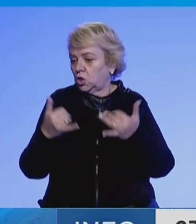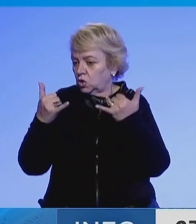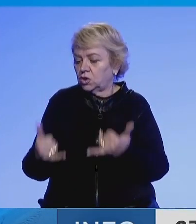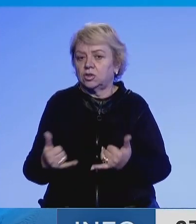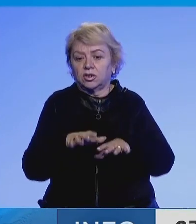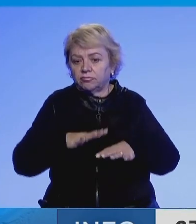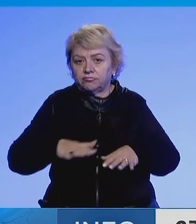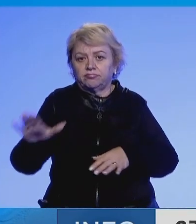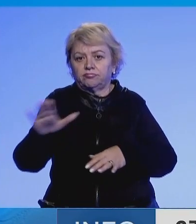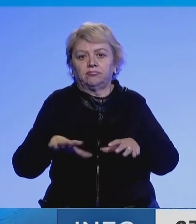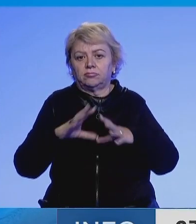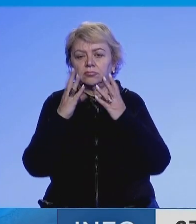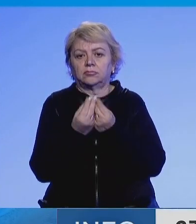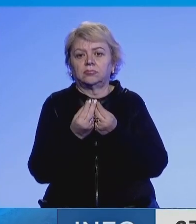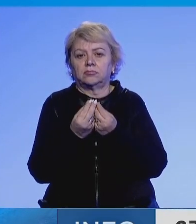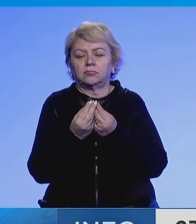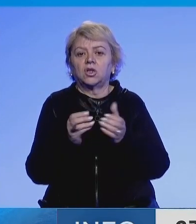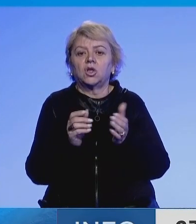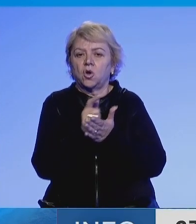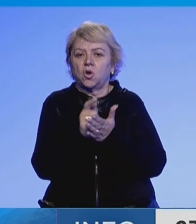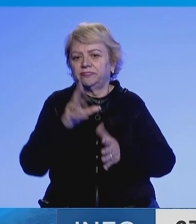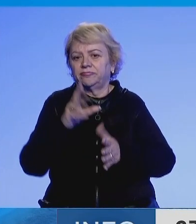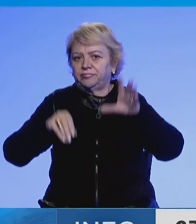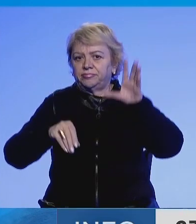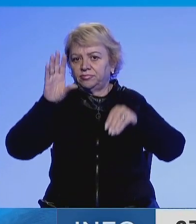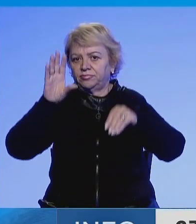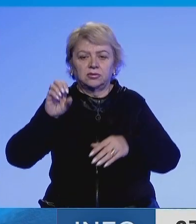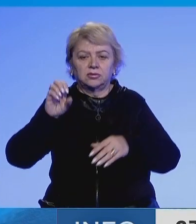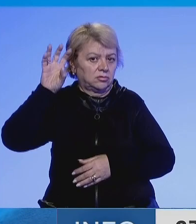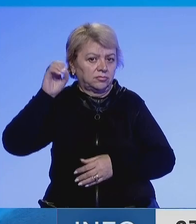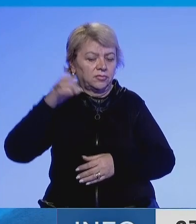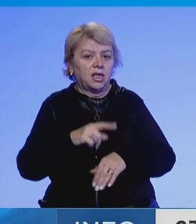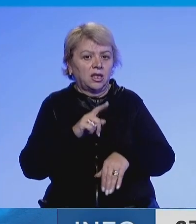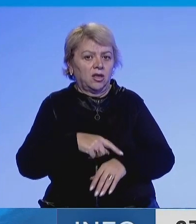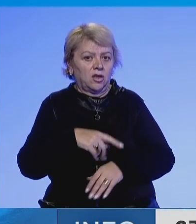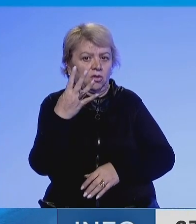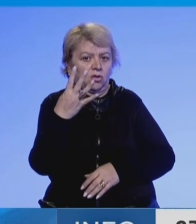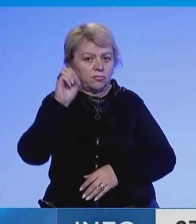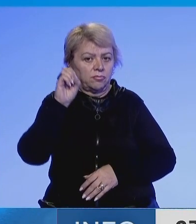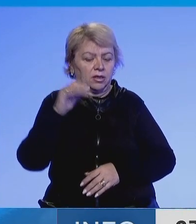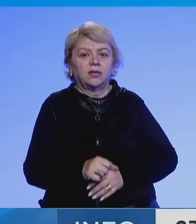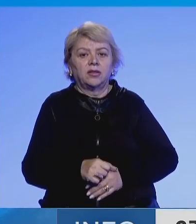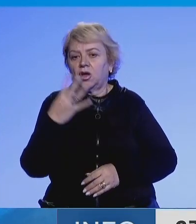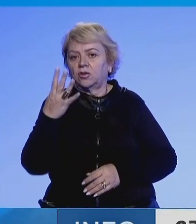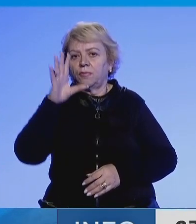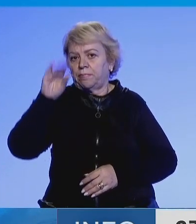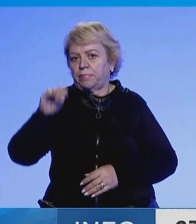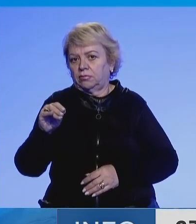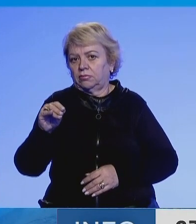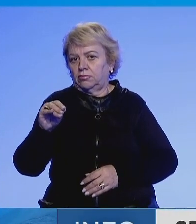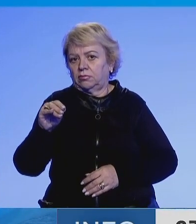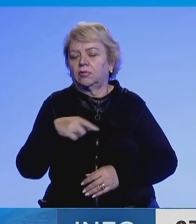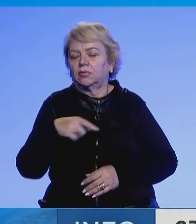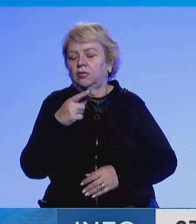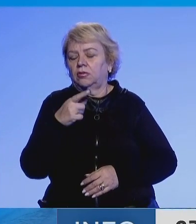në tërë teritorin e vendit do të aplikuan reduktimet të energjis me 4 orë me dhe 4 orë paru, por ata